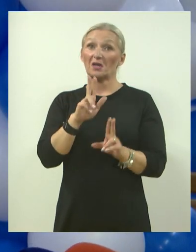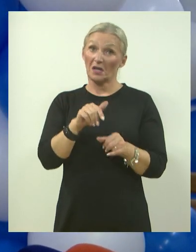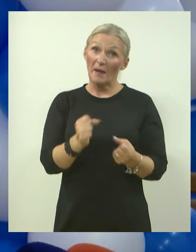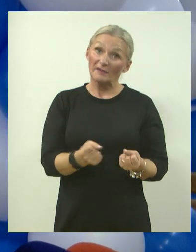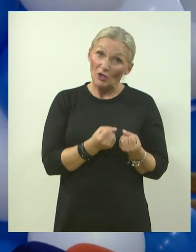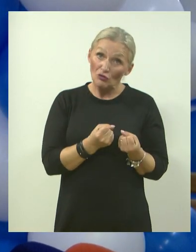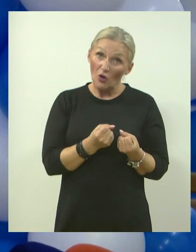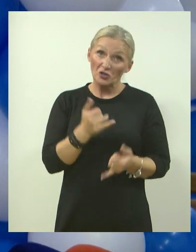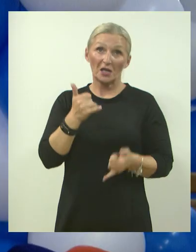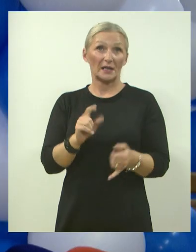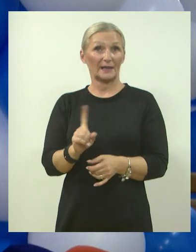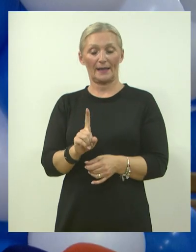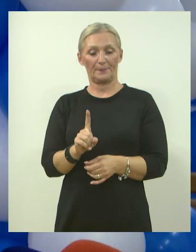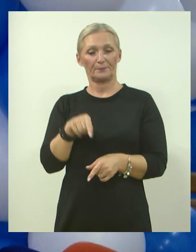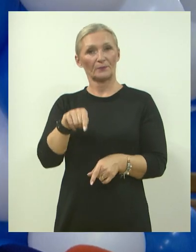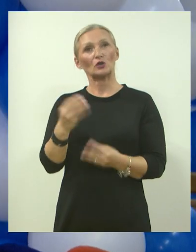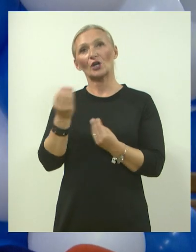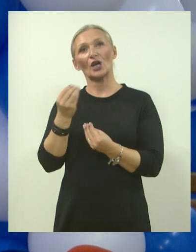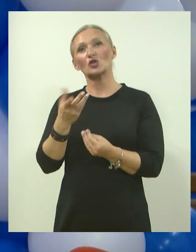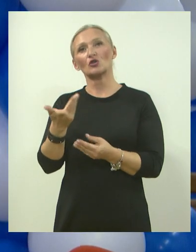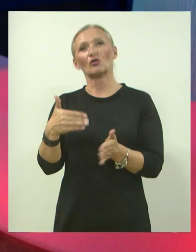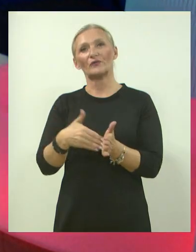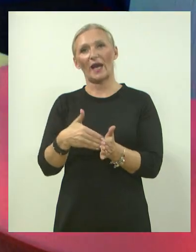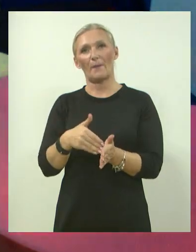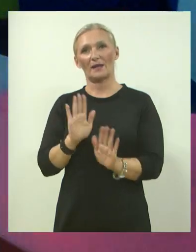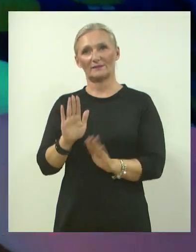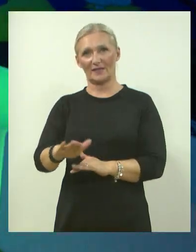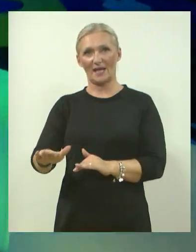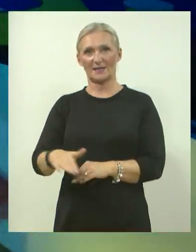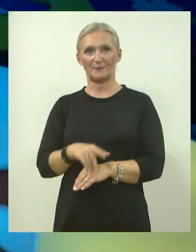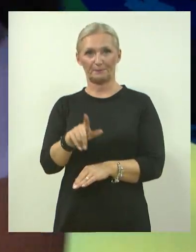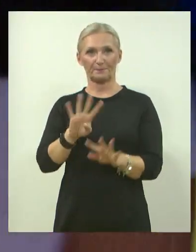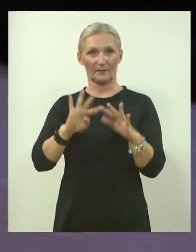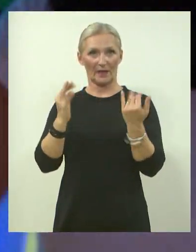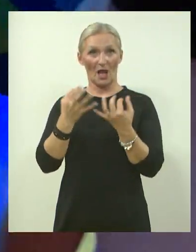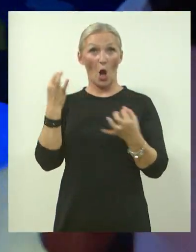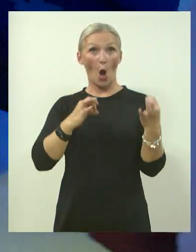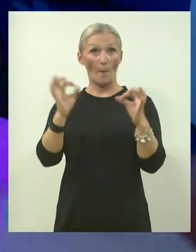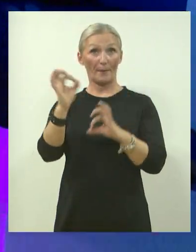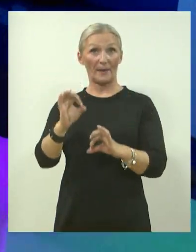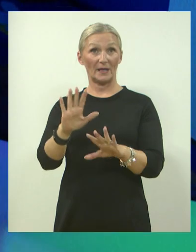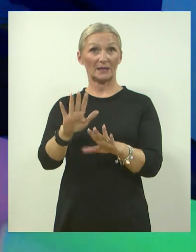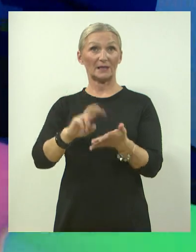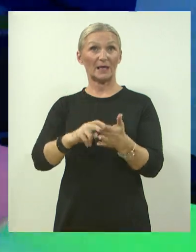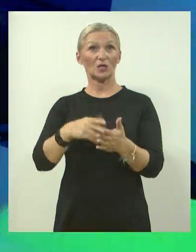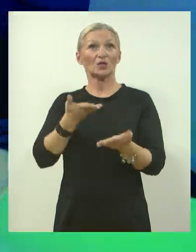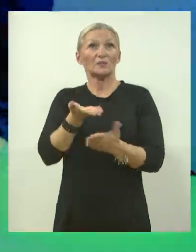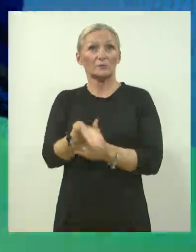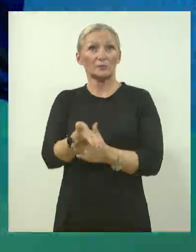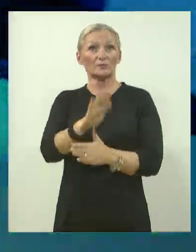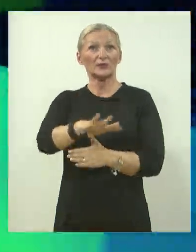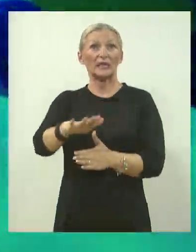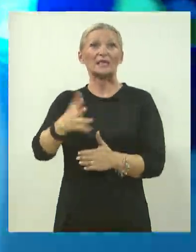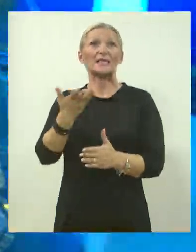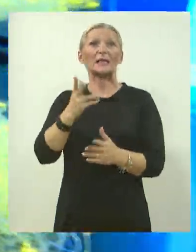poteškoće ili ne, jer to je nešto što oni svakako zaslužuju. Snuzelen soba opremljena je na način da djeci pruži mjesto gdje se